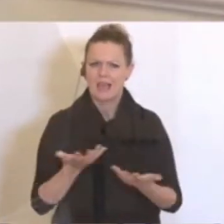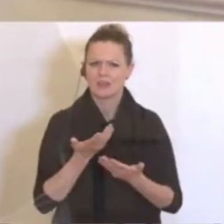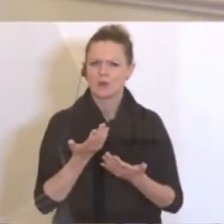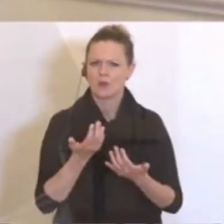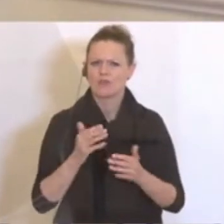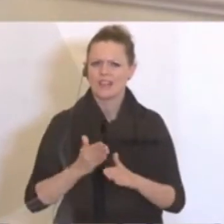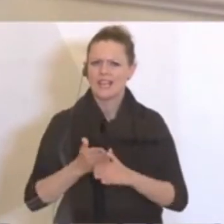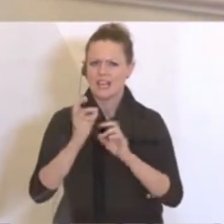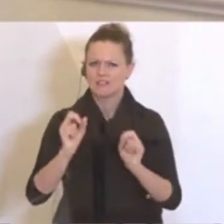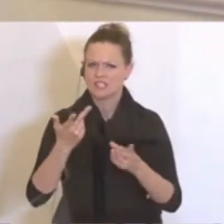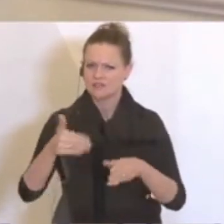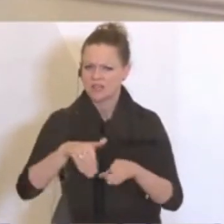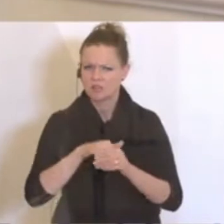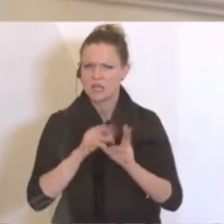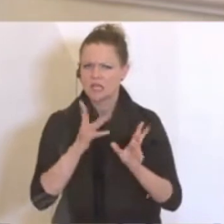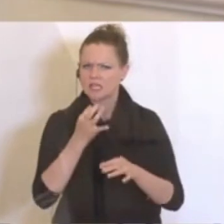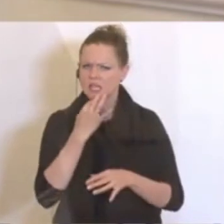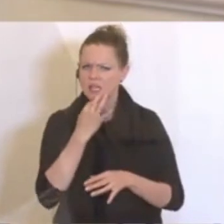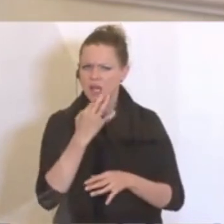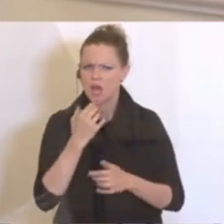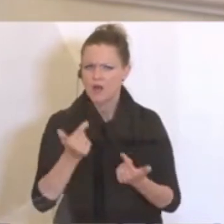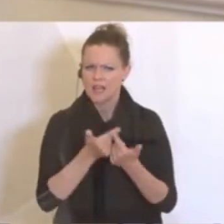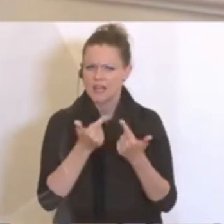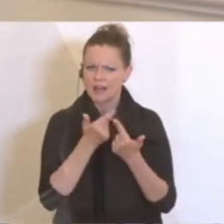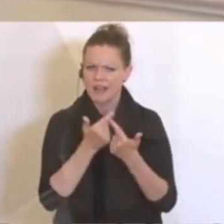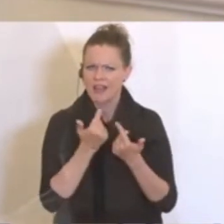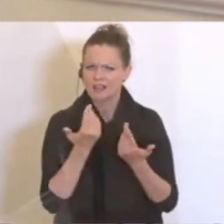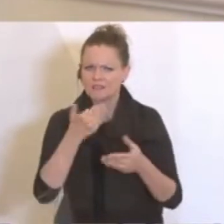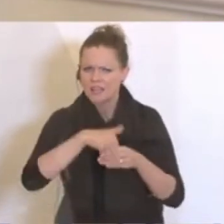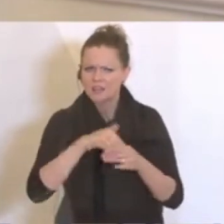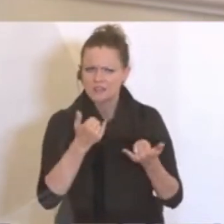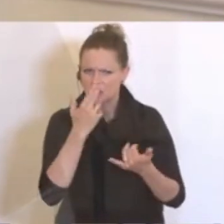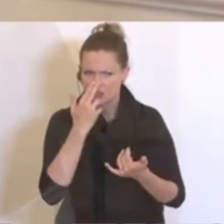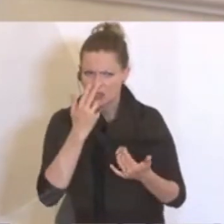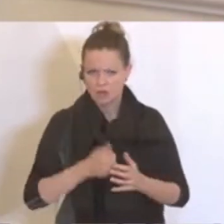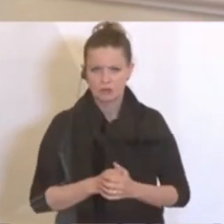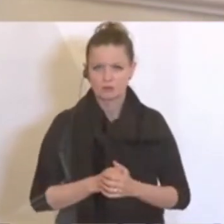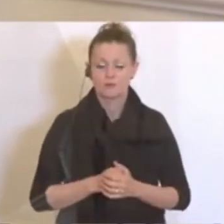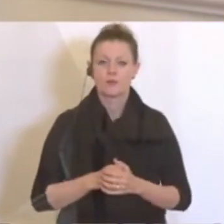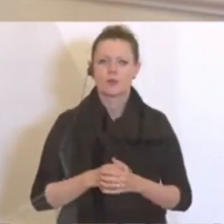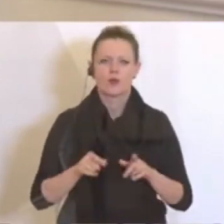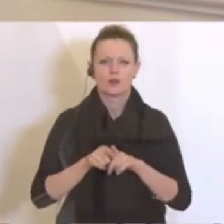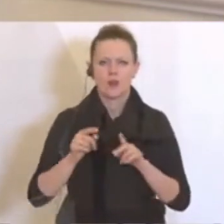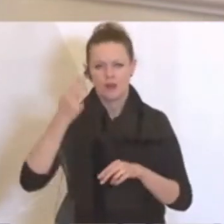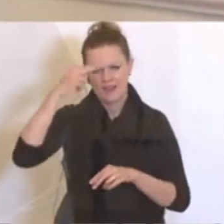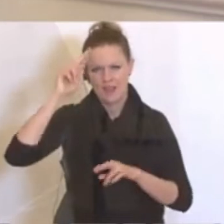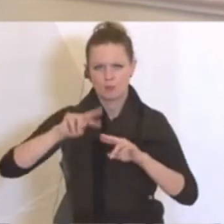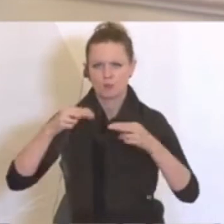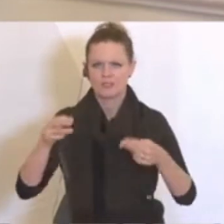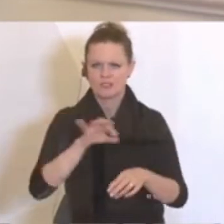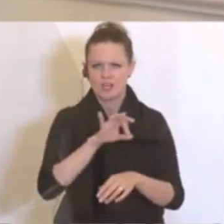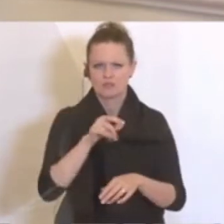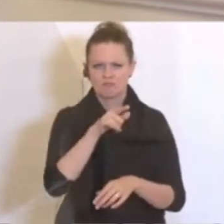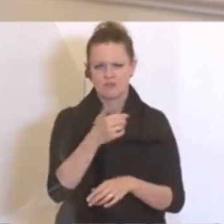angesprochen. Können Sie das präzisieren, worin diese Erleichterungen genau bestehen werden? Und Herr Bundeskanzler, noch einmal zum Thema Reisefreiheit. Sie waren hier am